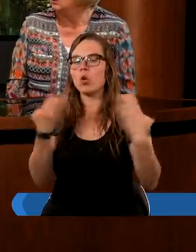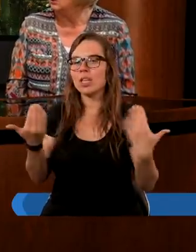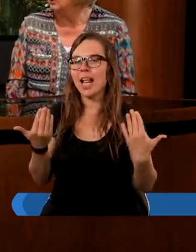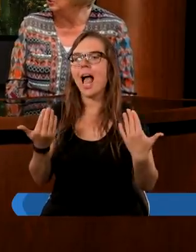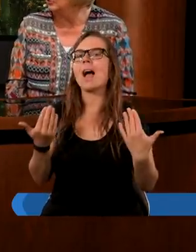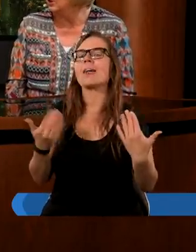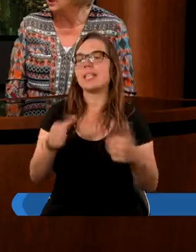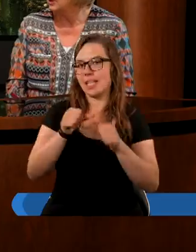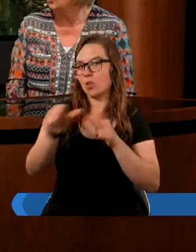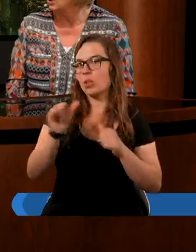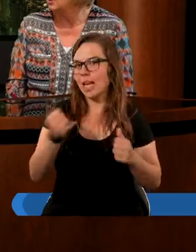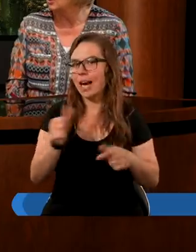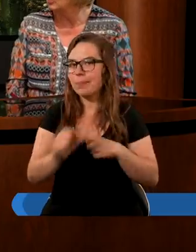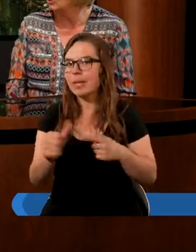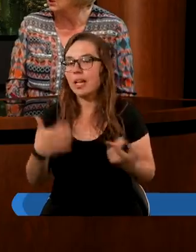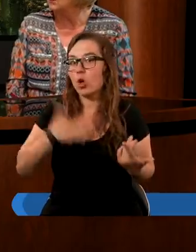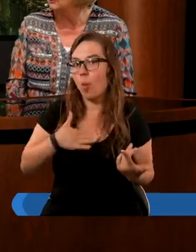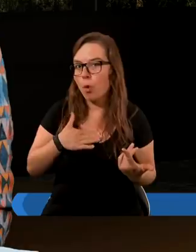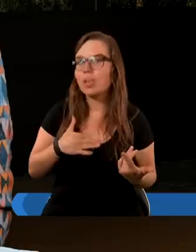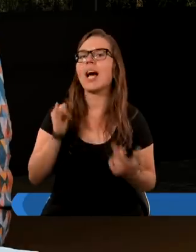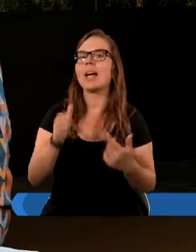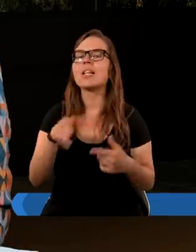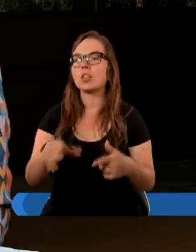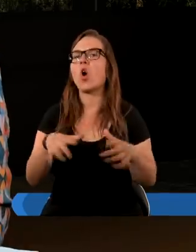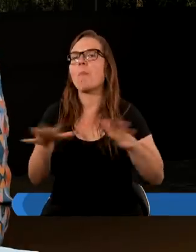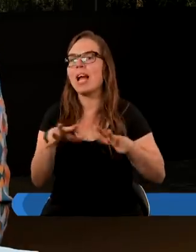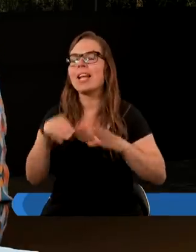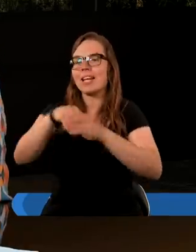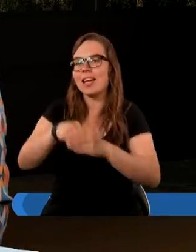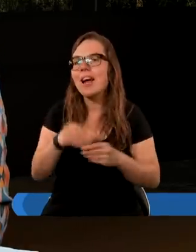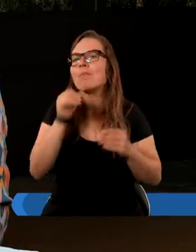tygodnia, jakim jest sobota i w to miejsce